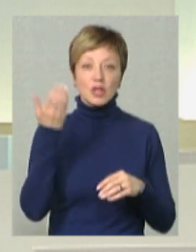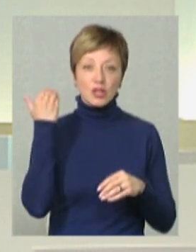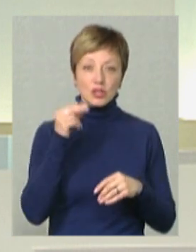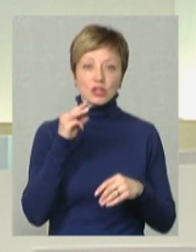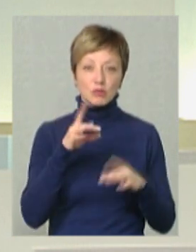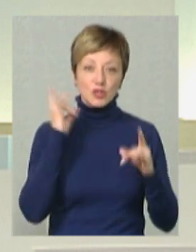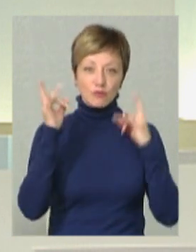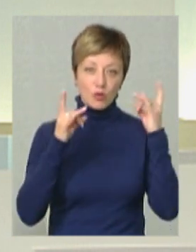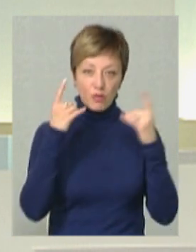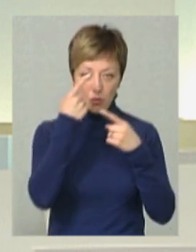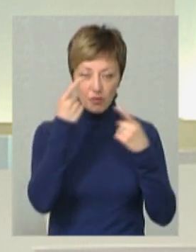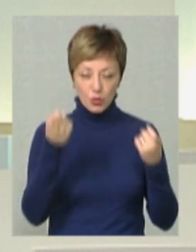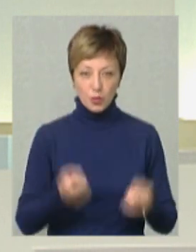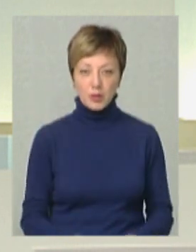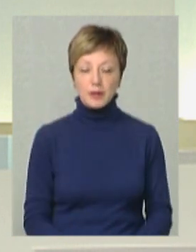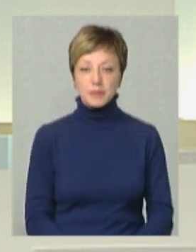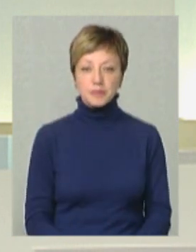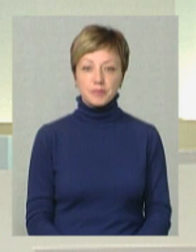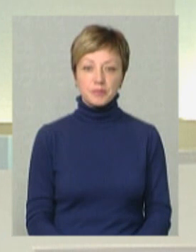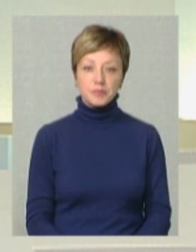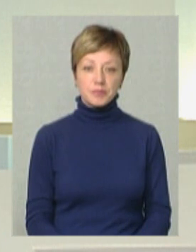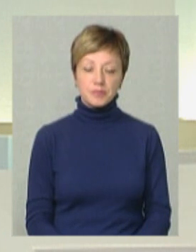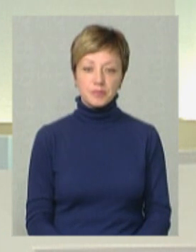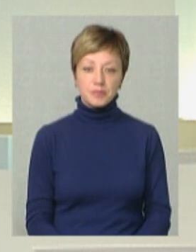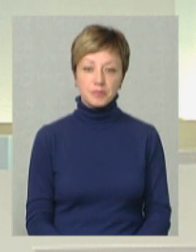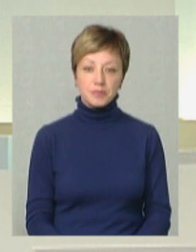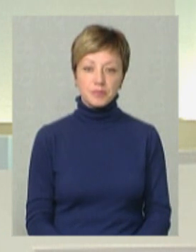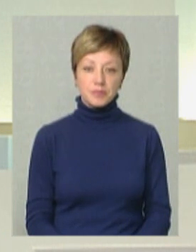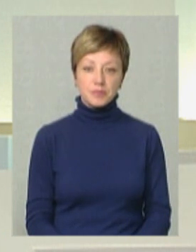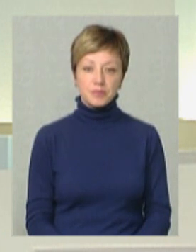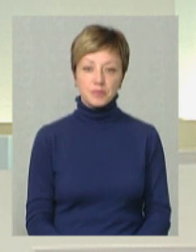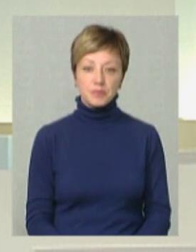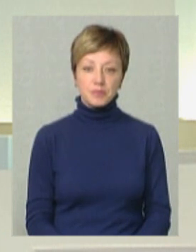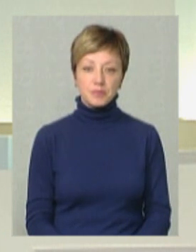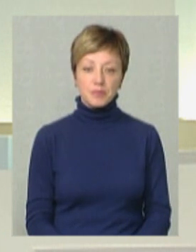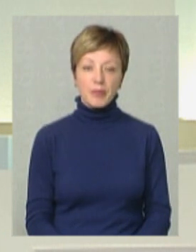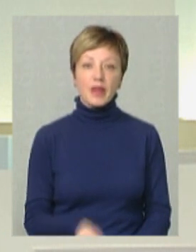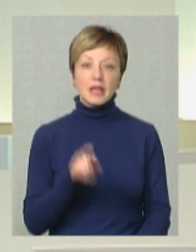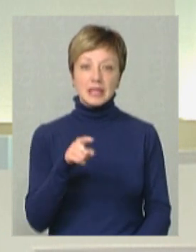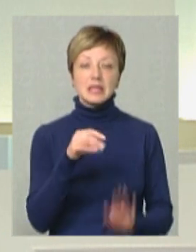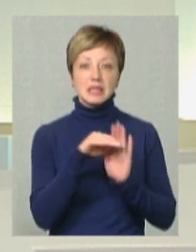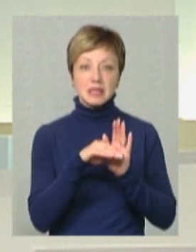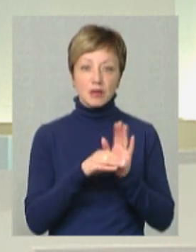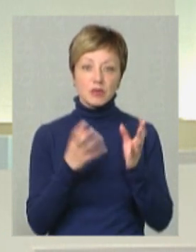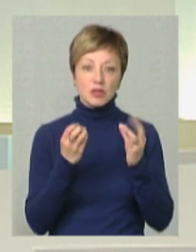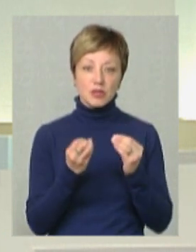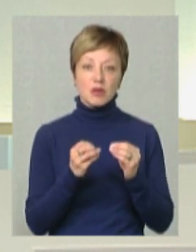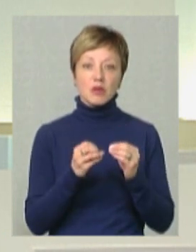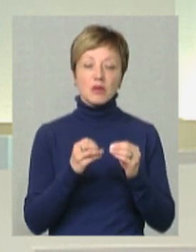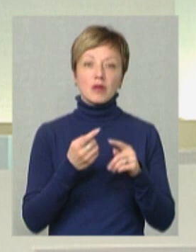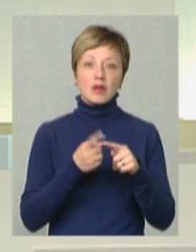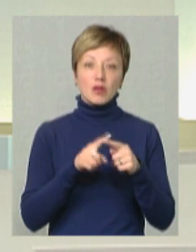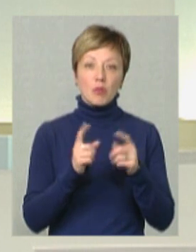ніж звукове, ми чуємо підтвердження. Тому що ті системи мають ще набрати